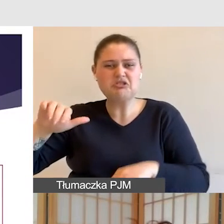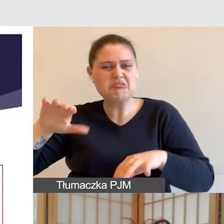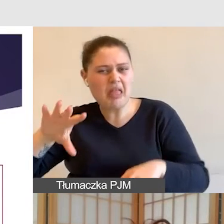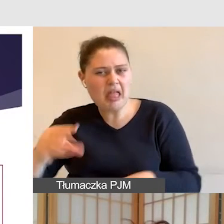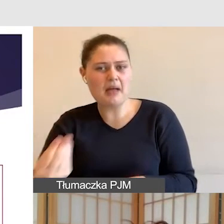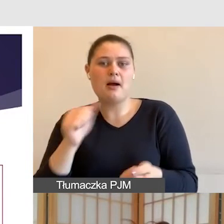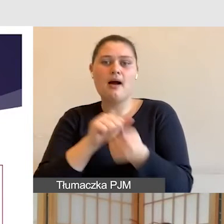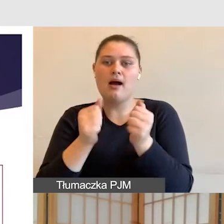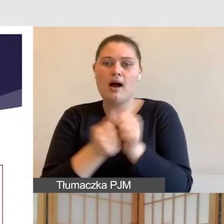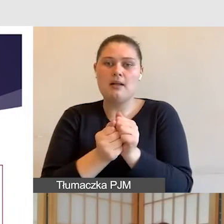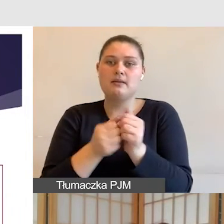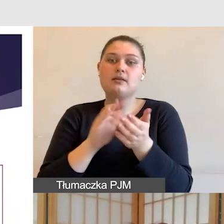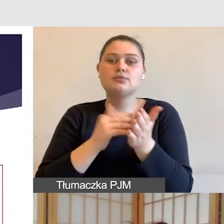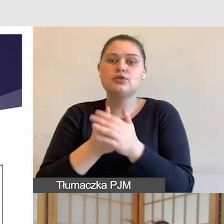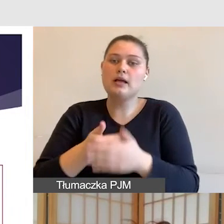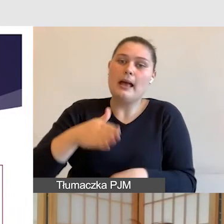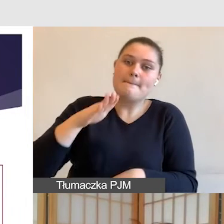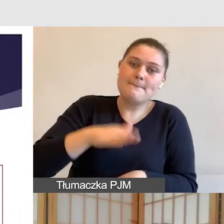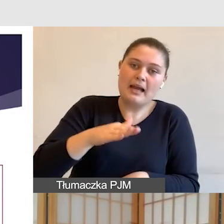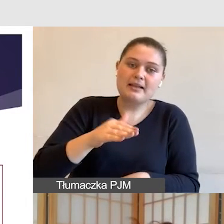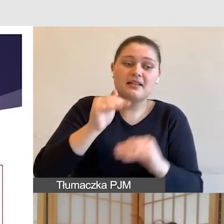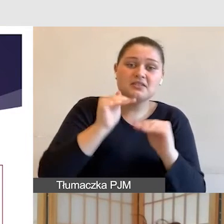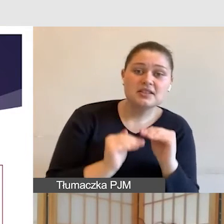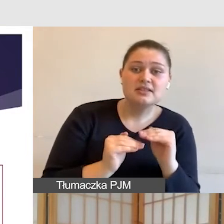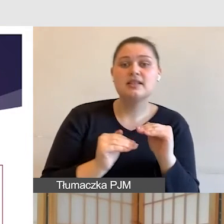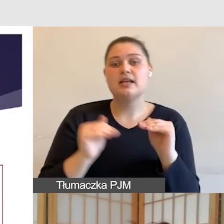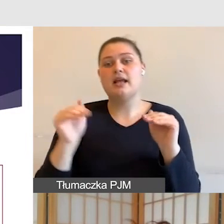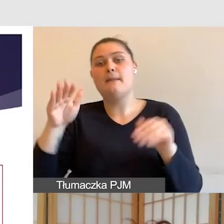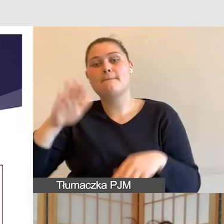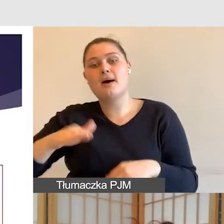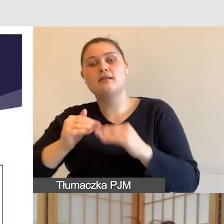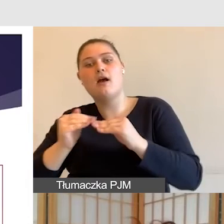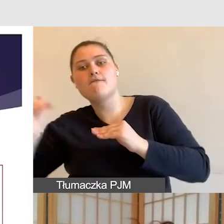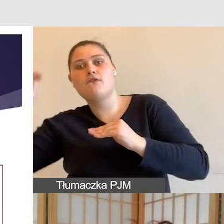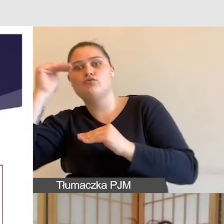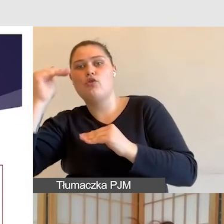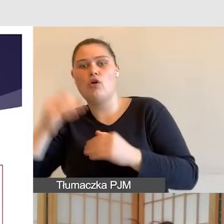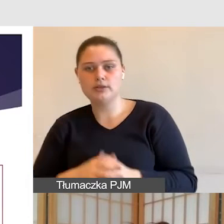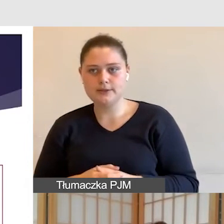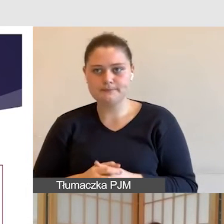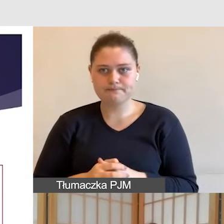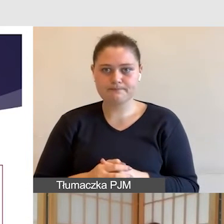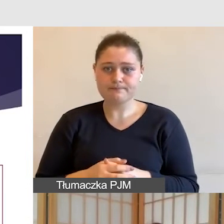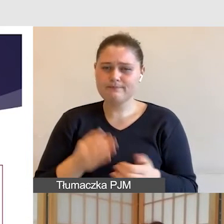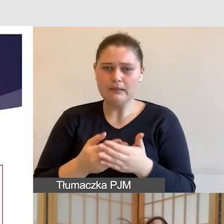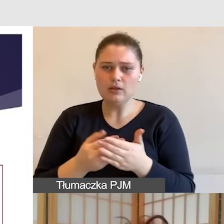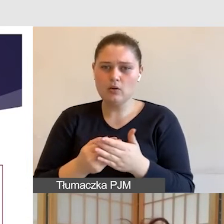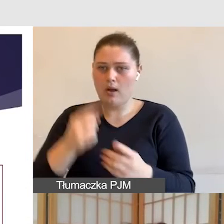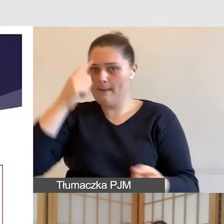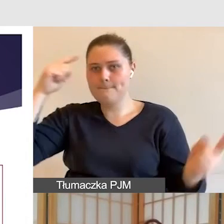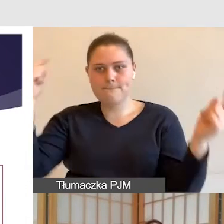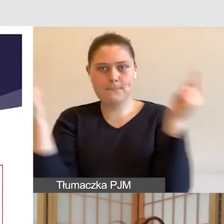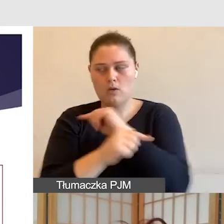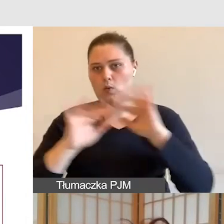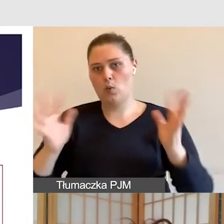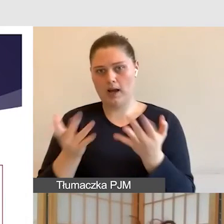wysoki parter, niski parter i te numery sal mogą wydawać nam się bardzo dziwne i wprowadzają nas niejednokrotnie w zdziwienie